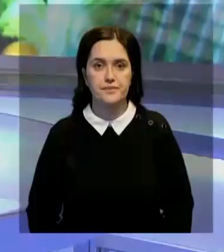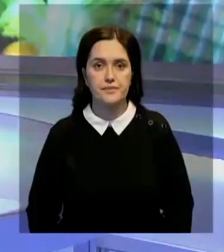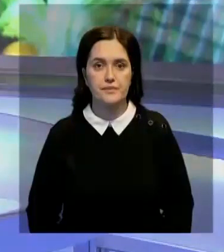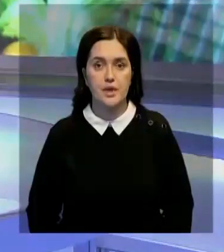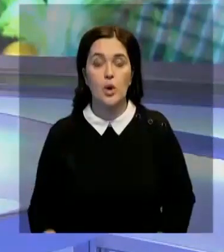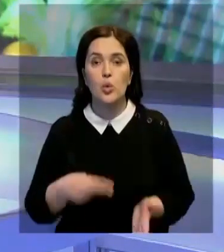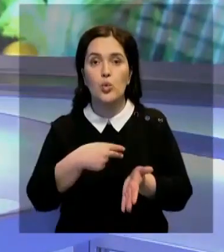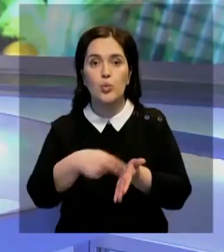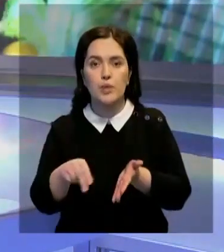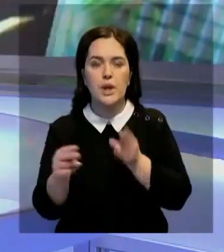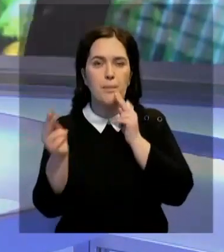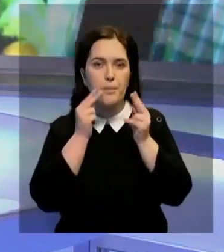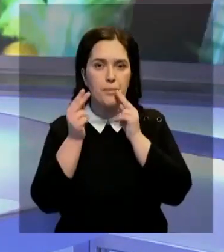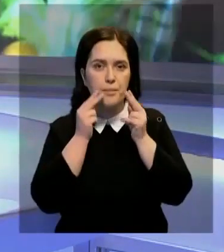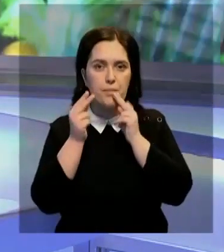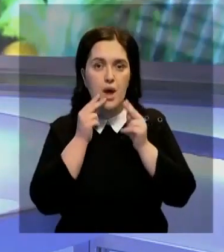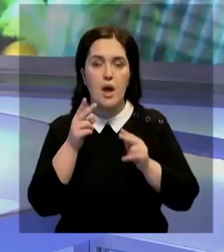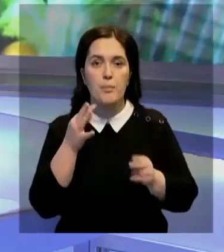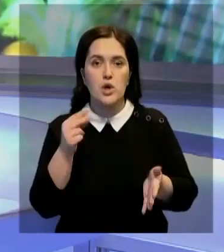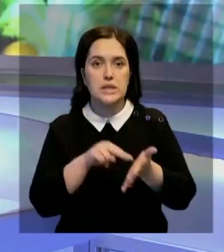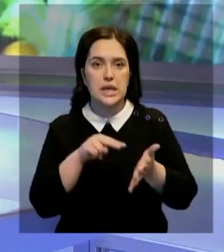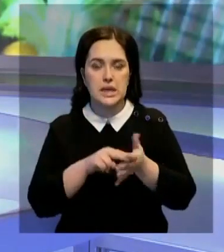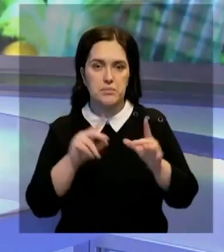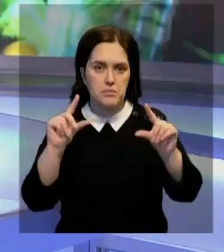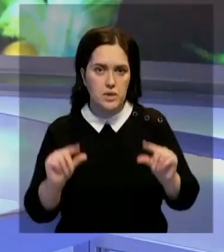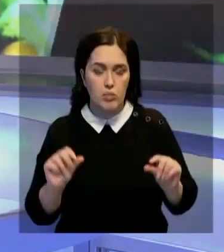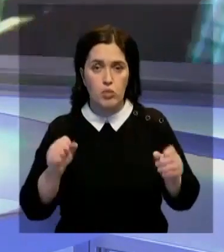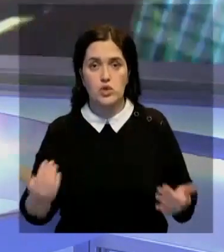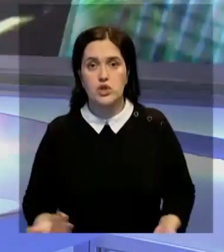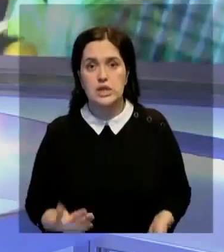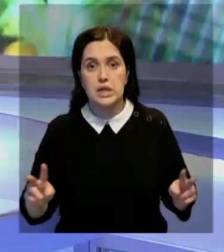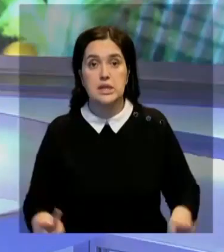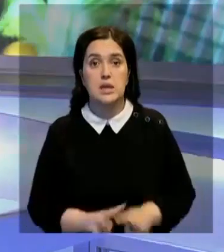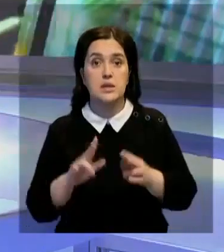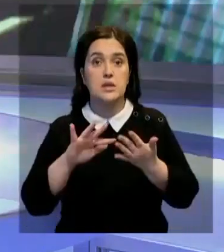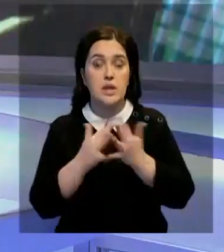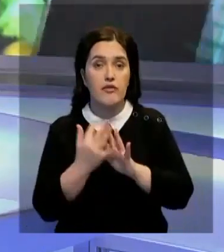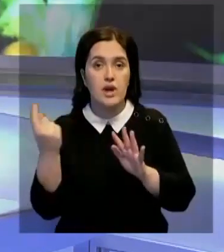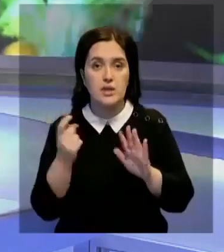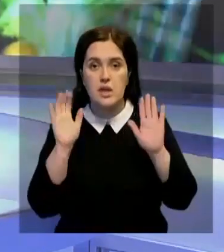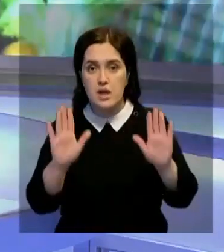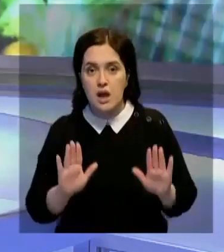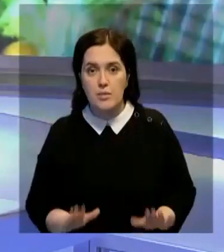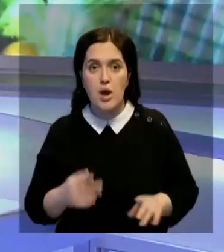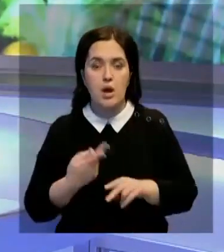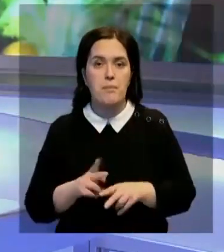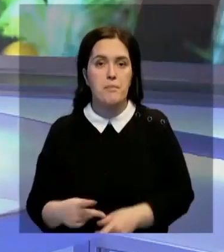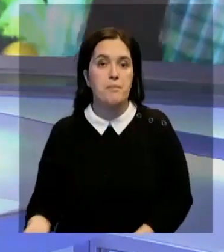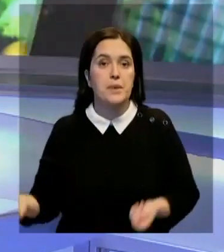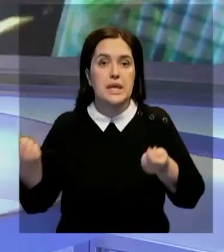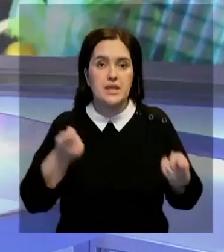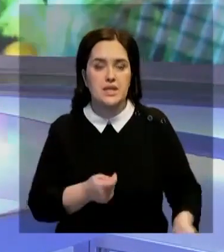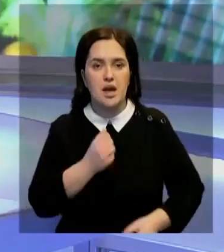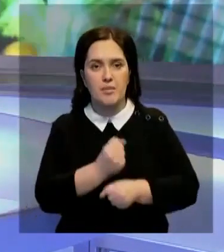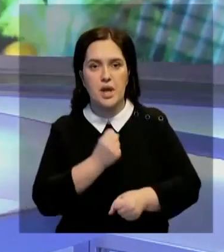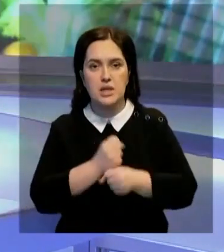Купить продукты по ценам ниже рыночных могут жители столицы. На традиционную сельскохозяйственную ярмарку продукцию привезли